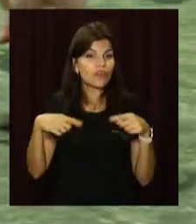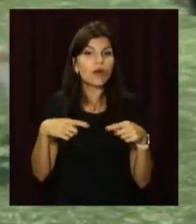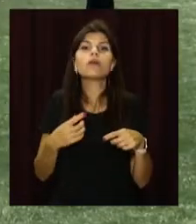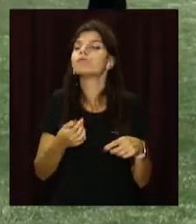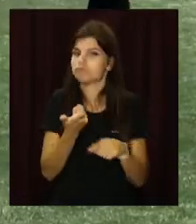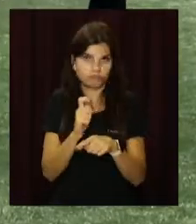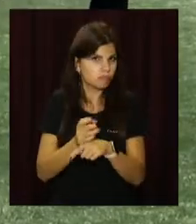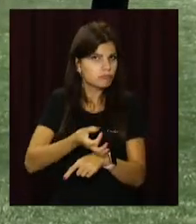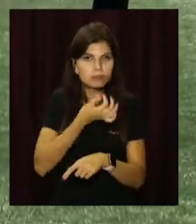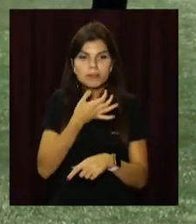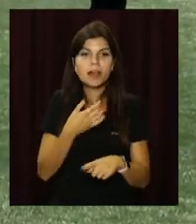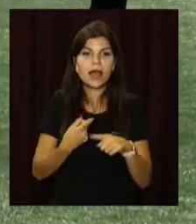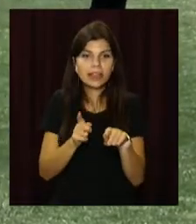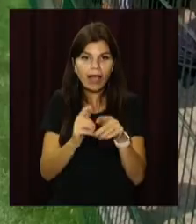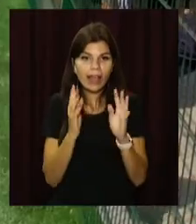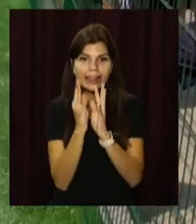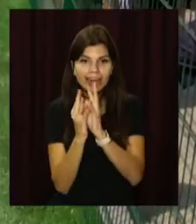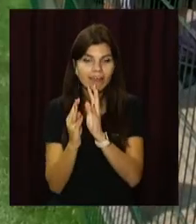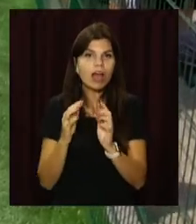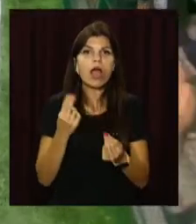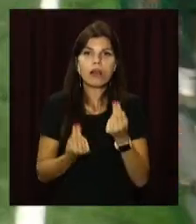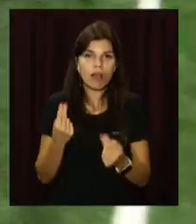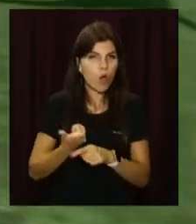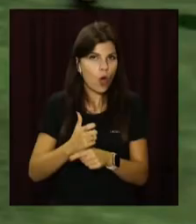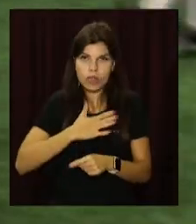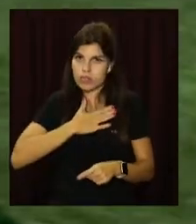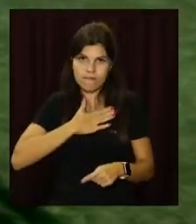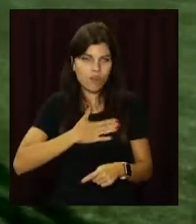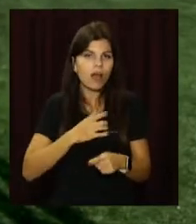подарунок. Кажуть, на такому покритті грати одне задоволення.